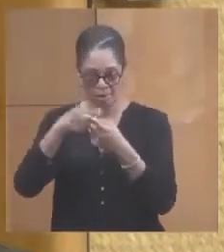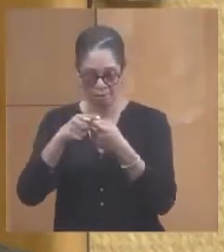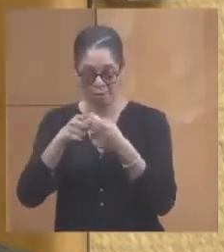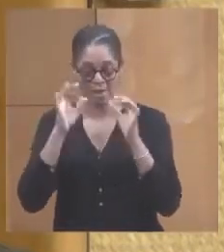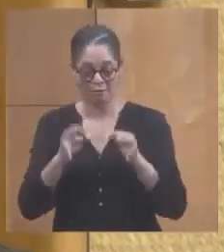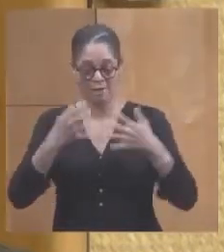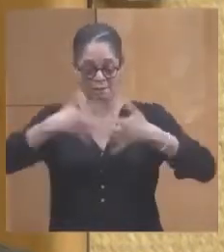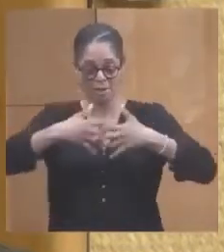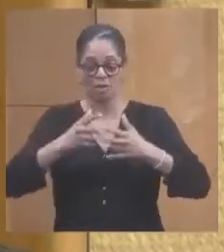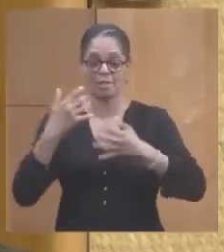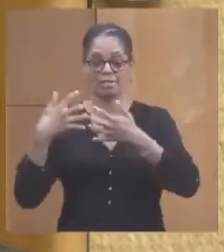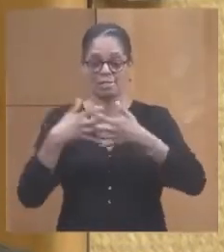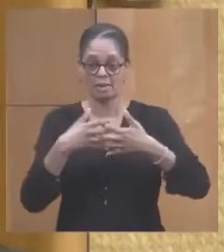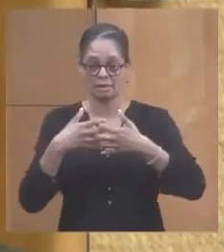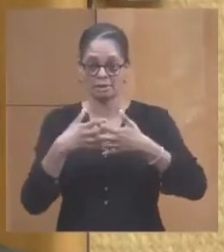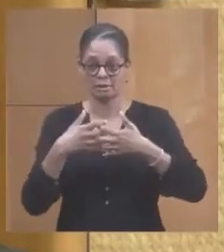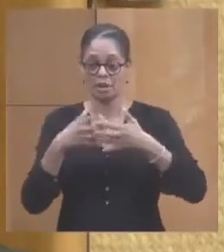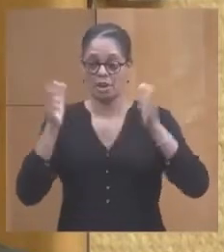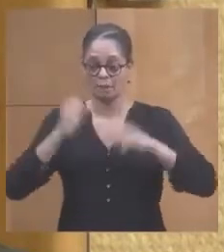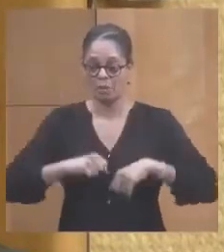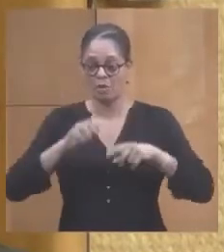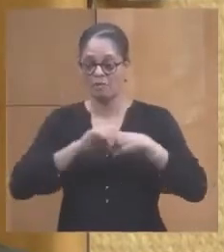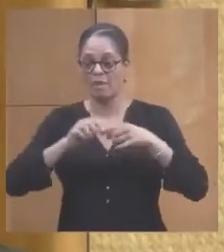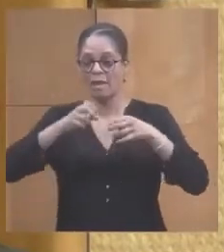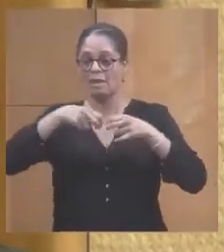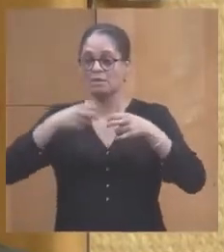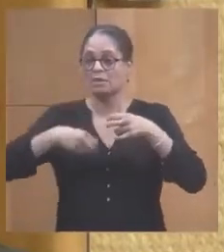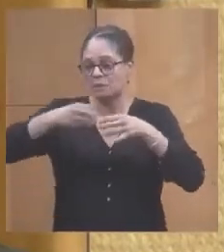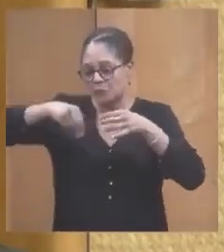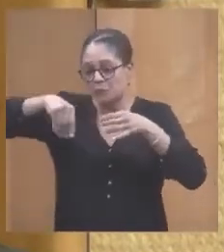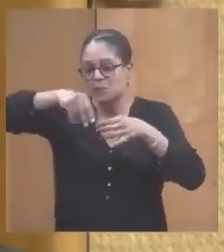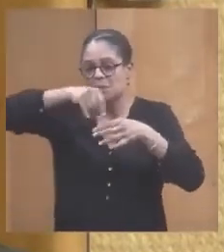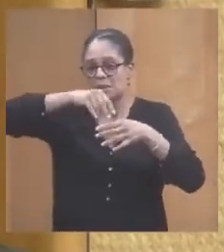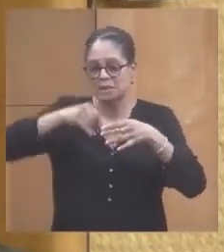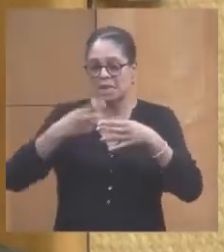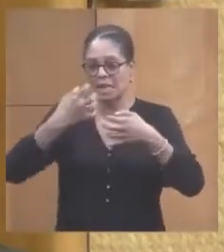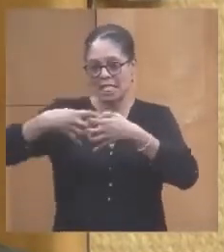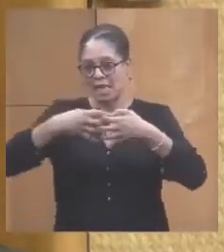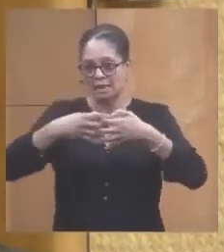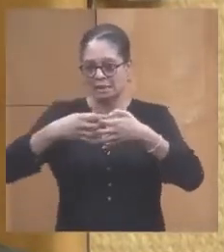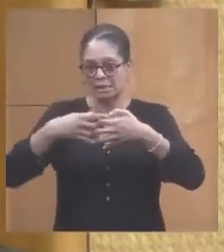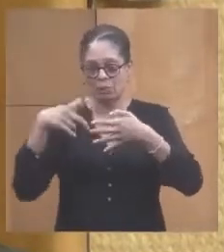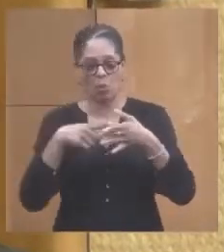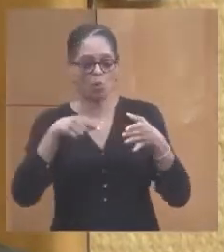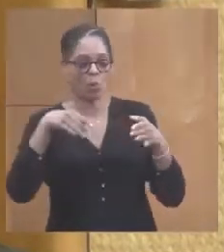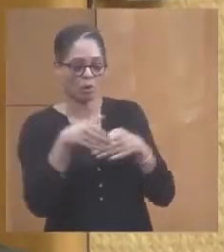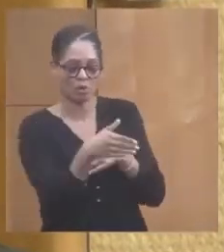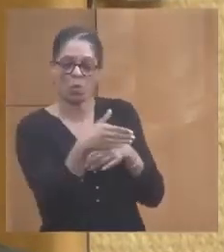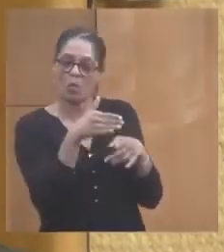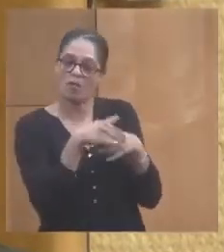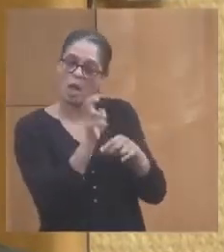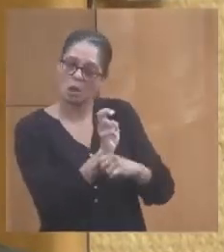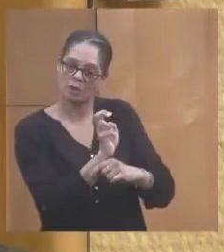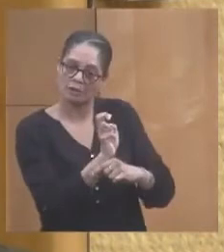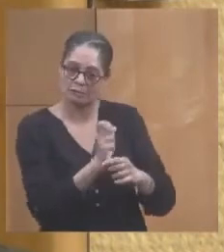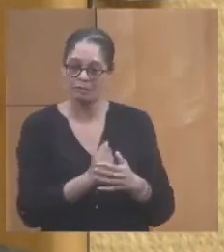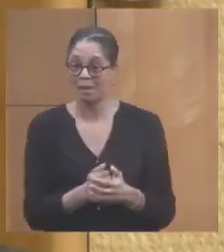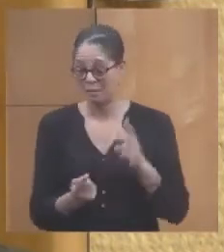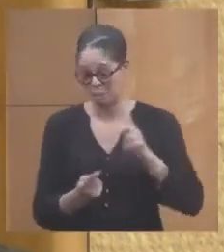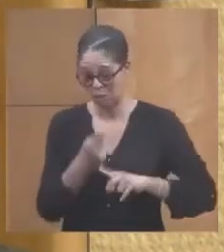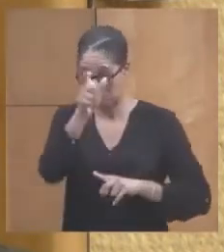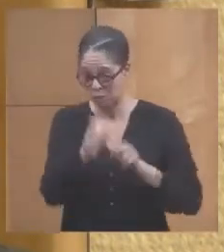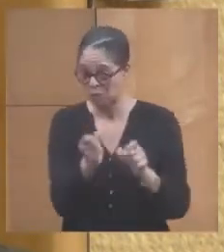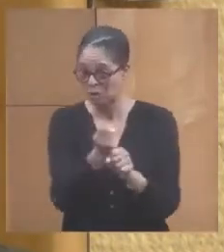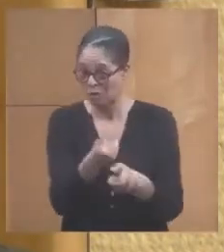glace permettent la fabrication de glace en écailles dédiées à la conservation du broisson. C'est indispensable pour les marins